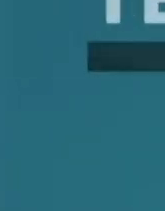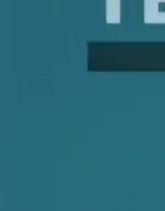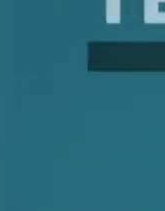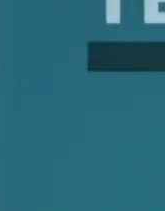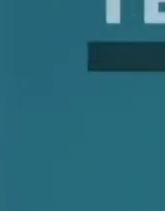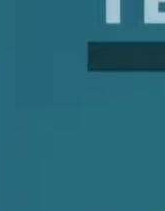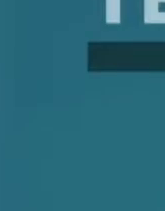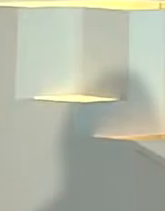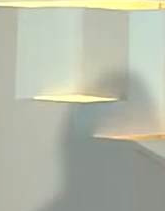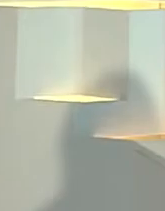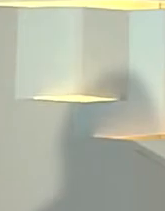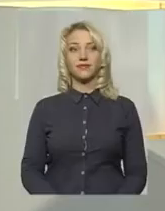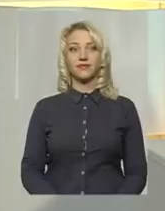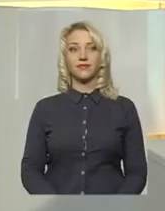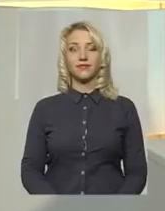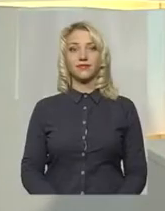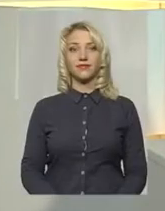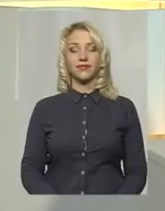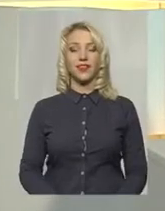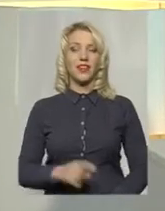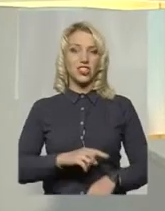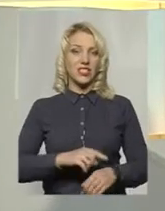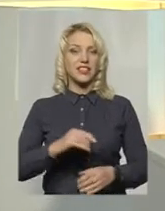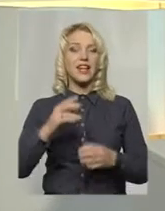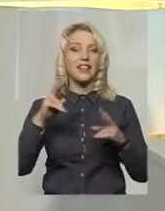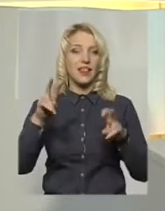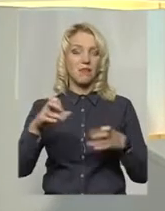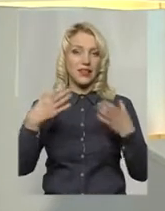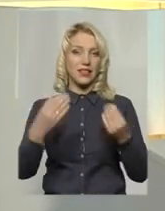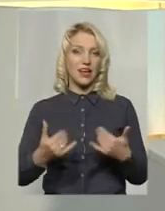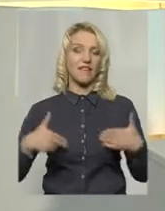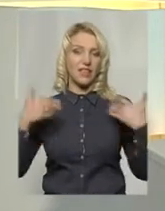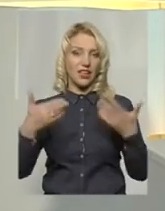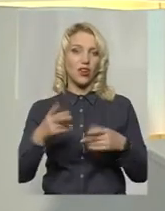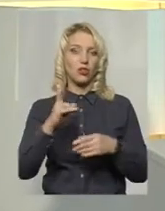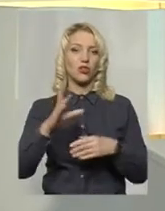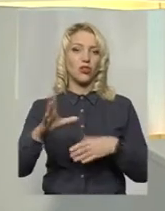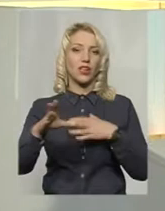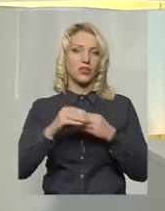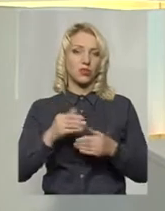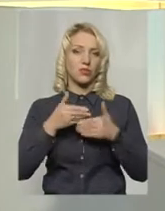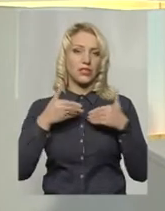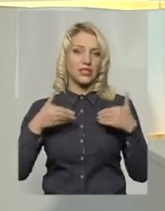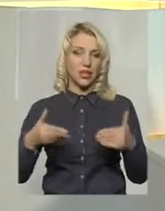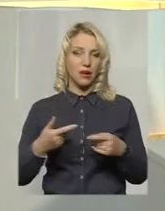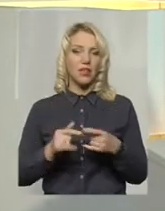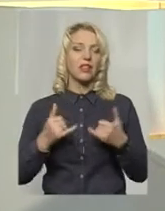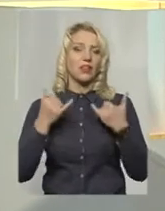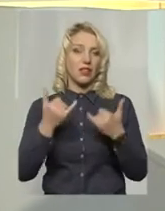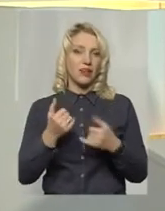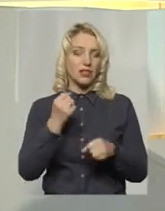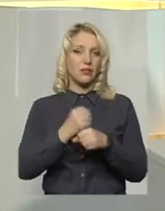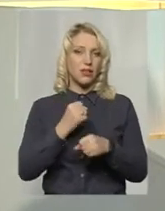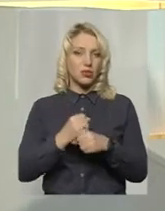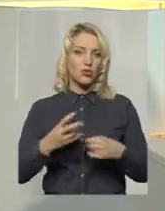Музика На часі тема дня. Вітаю глядачів і тих, хто буде слухати радіоверсію. Для вас у студії «Наживо»